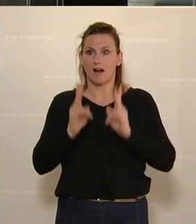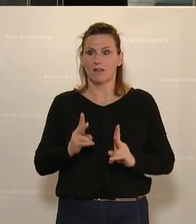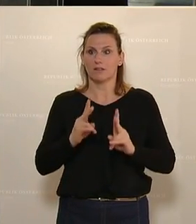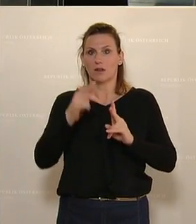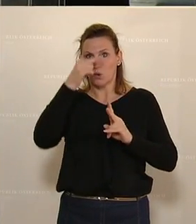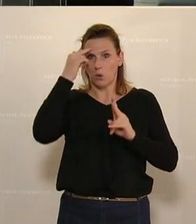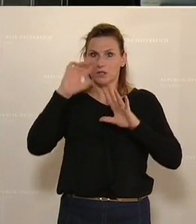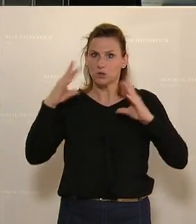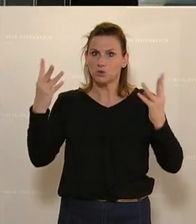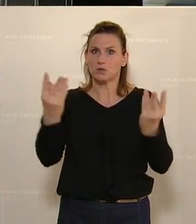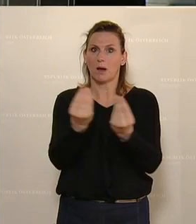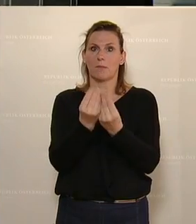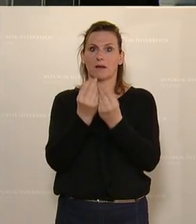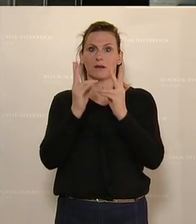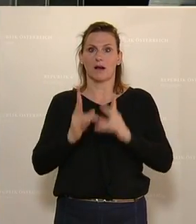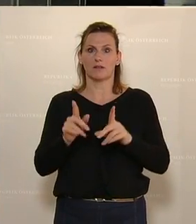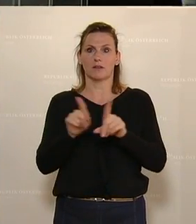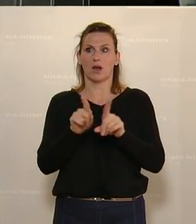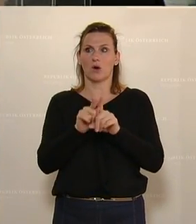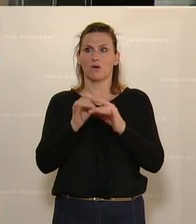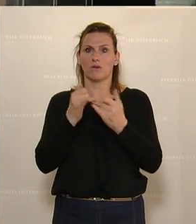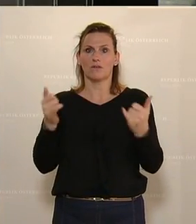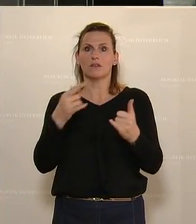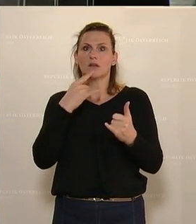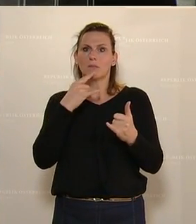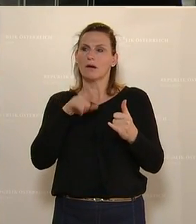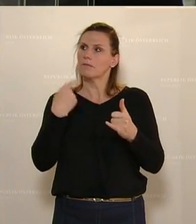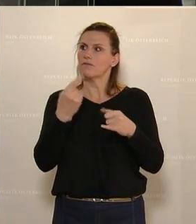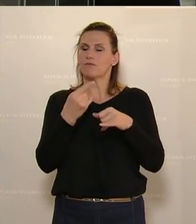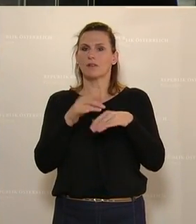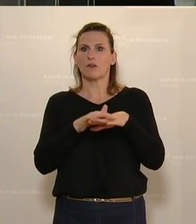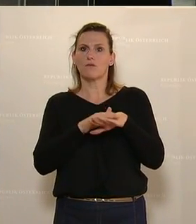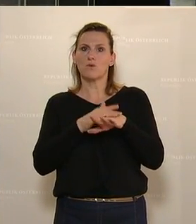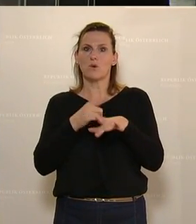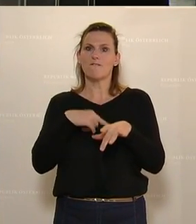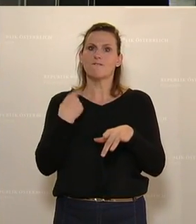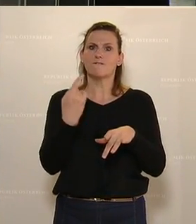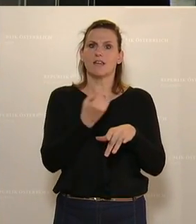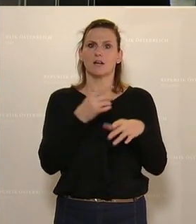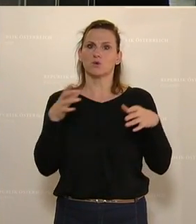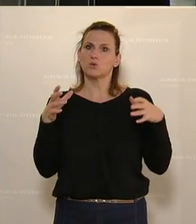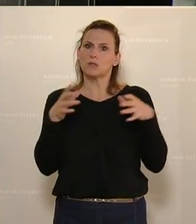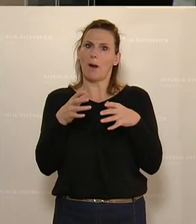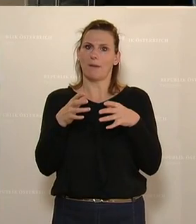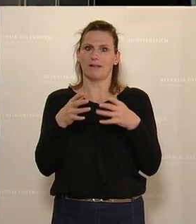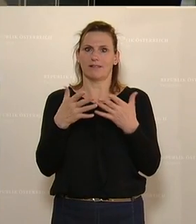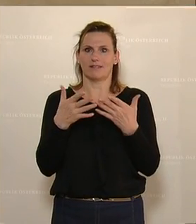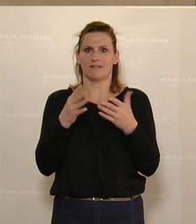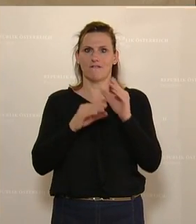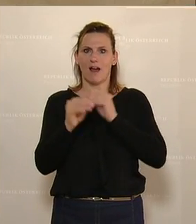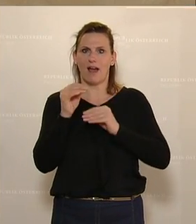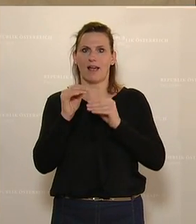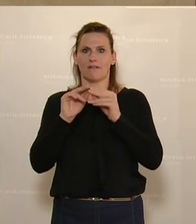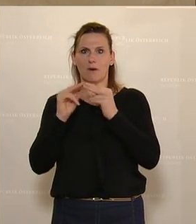zusammenkommen können und wo ein entsprechendes, wenn man so will,-Gefühl oder Zusammengehörigkeitsgefühl entsteht in den